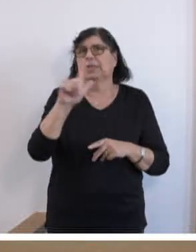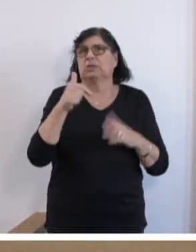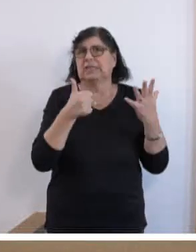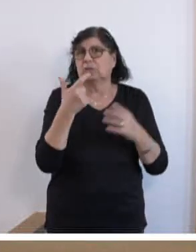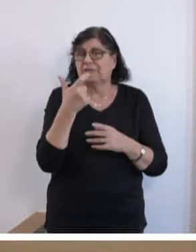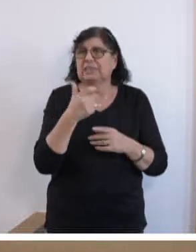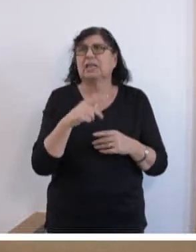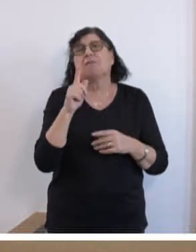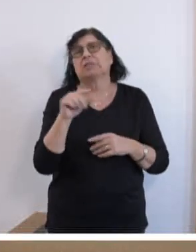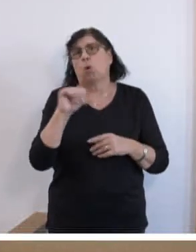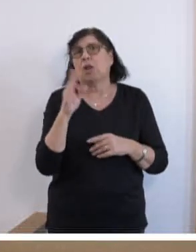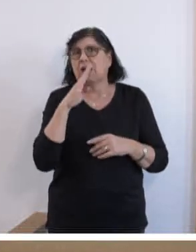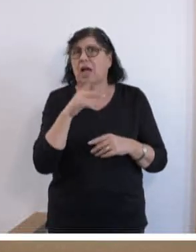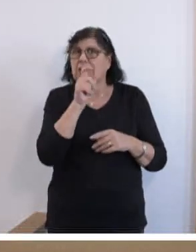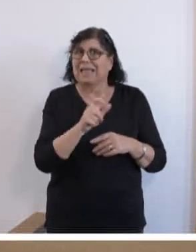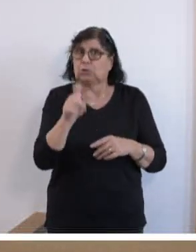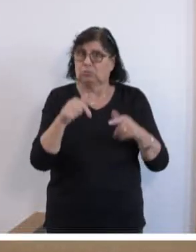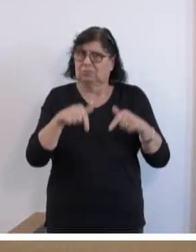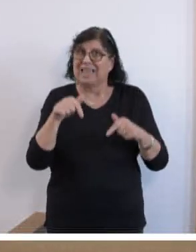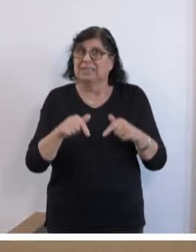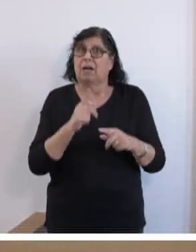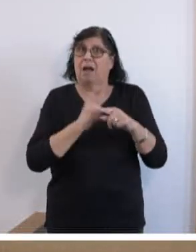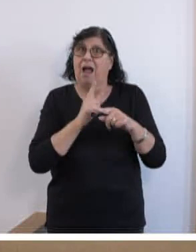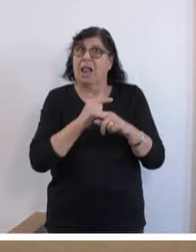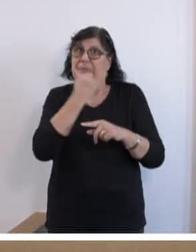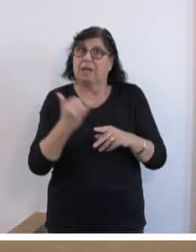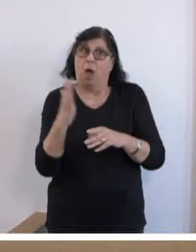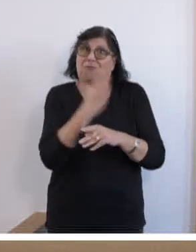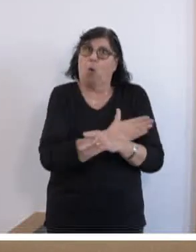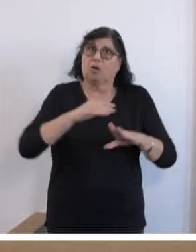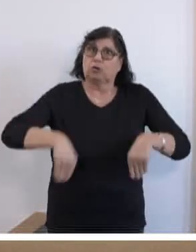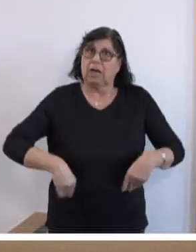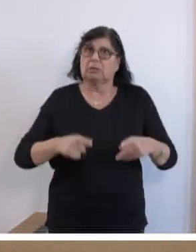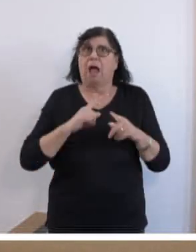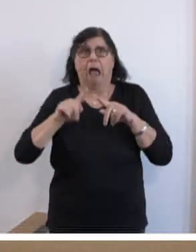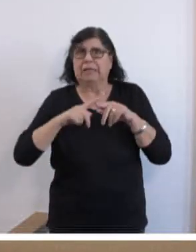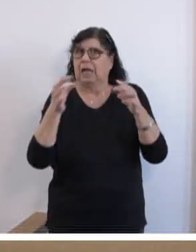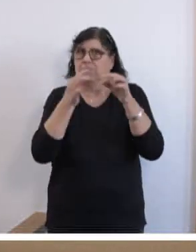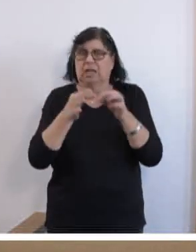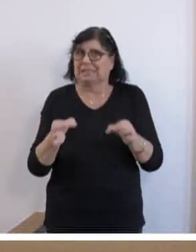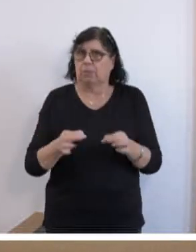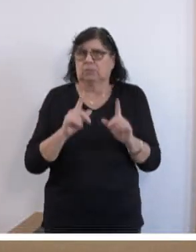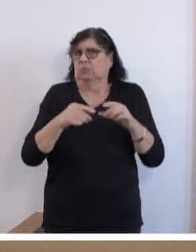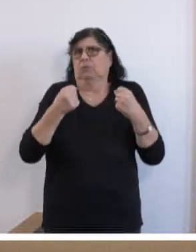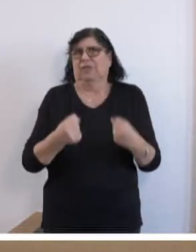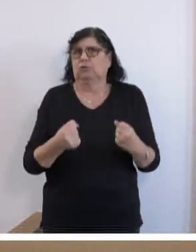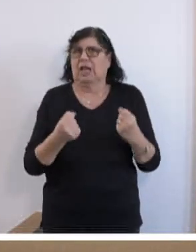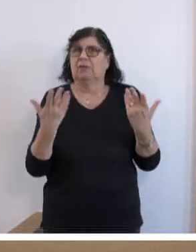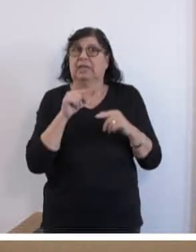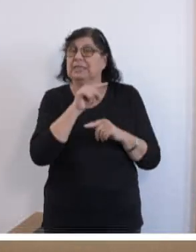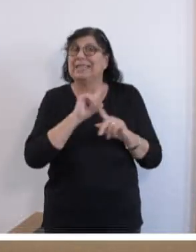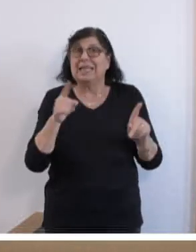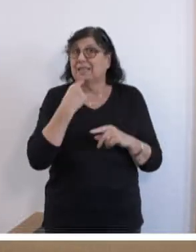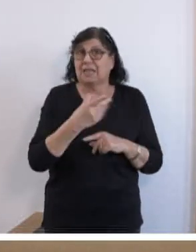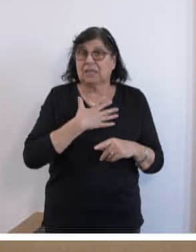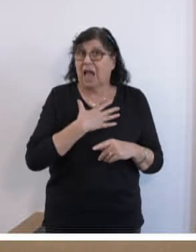Gasheizungen betrifft. Und jetzt machen Sie ein halbes Jahr, bevor es losgeht, andere Maßnahmen. Ich stelle auch fest, was Sie nicht gesagt haben.